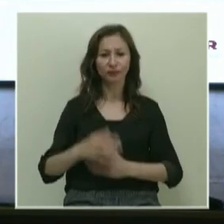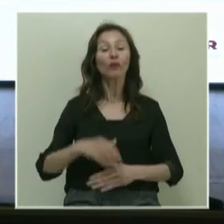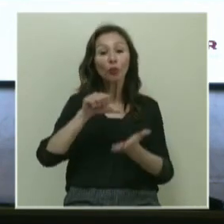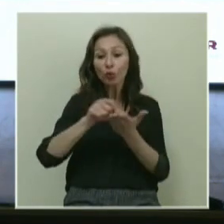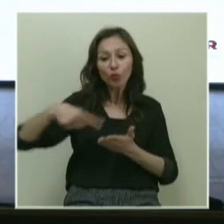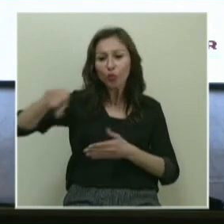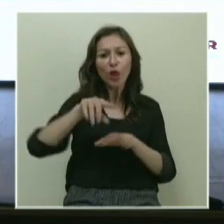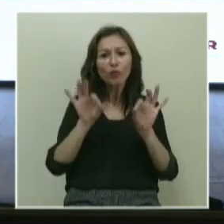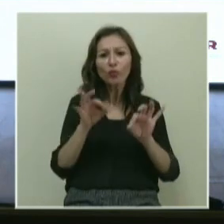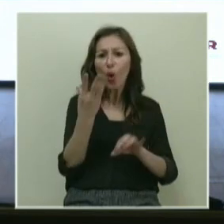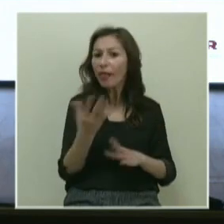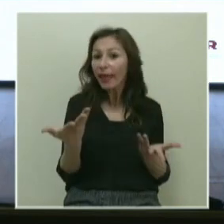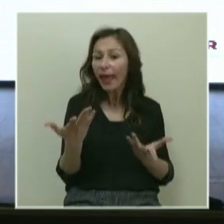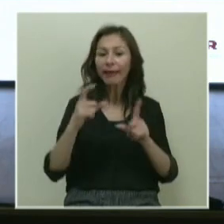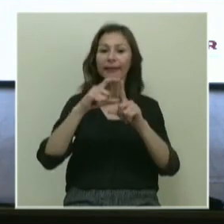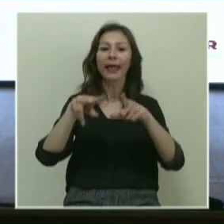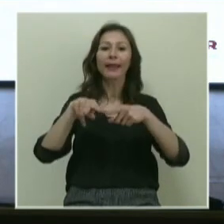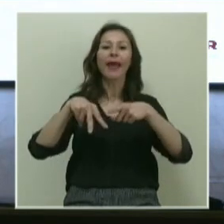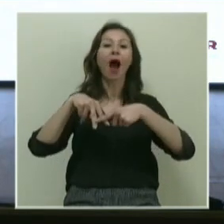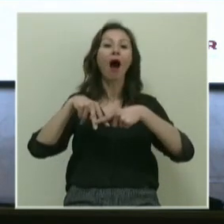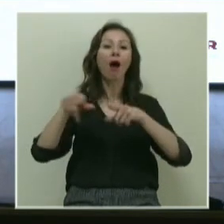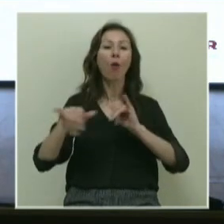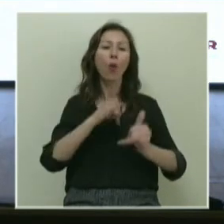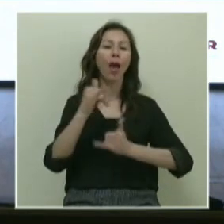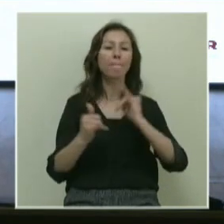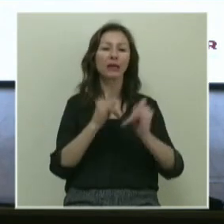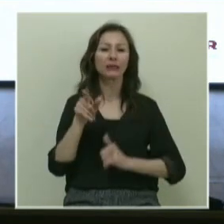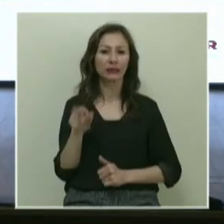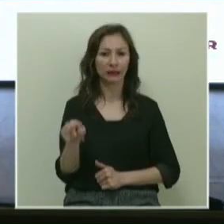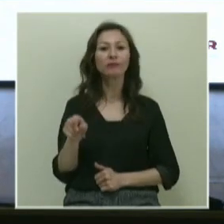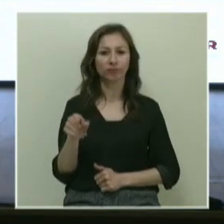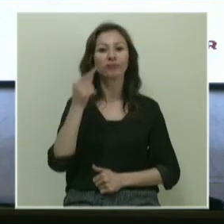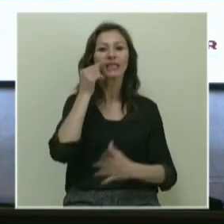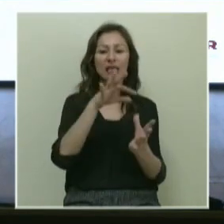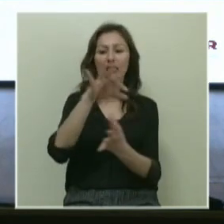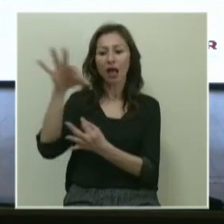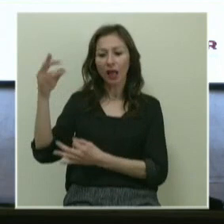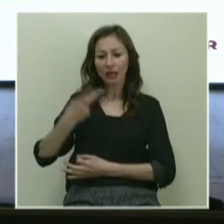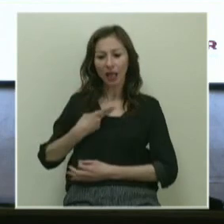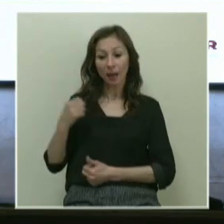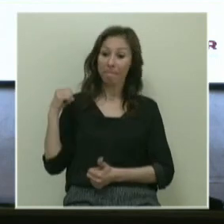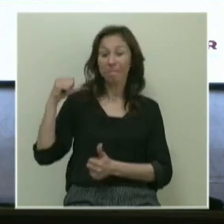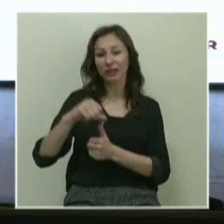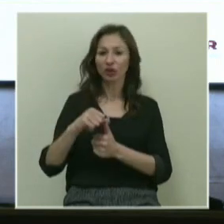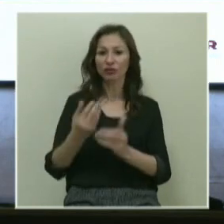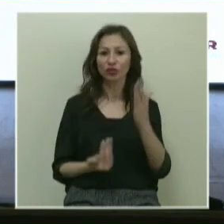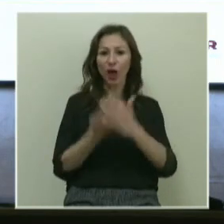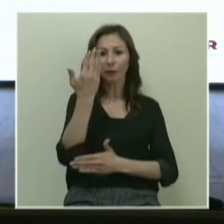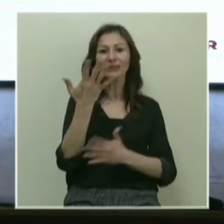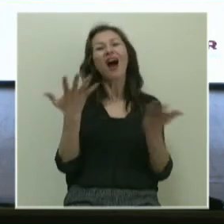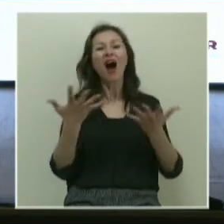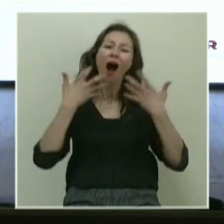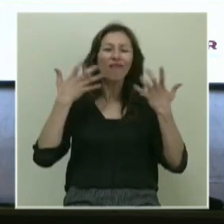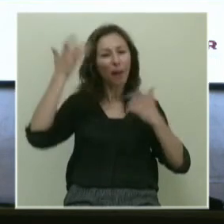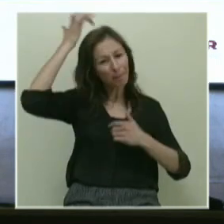Bütün bunları mümkün kılan nedir? DNA'nın oynanması, insanların kendini yeni baştan yaratması, yok efendim